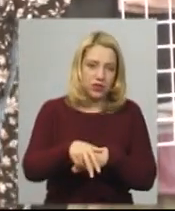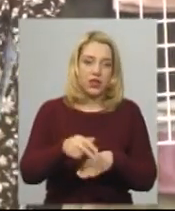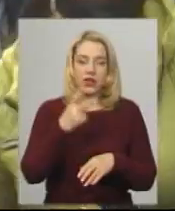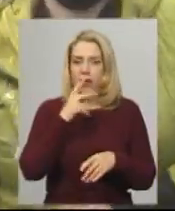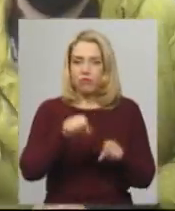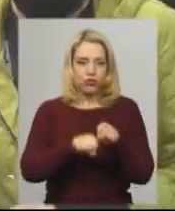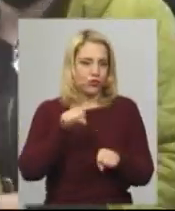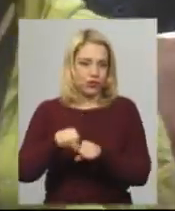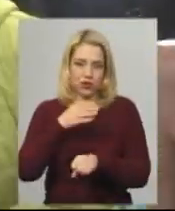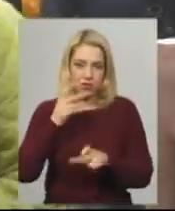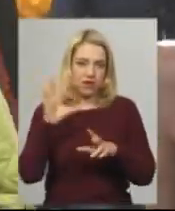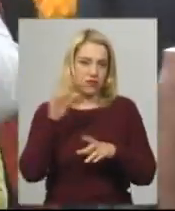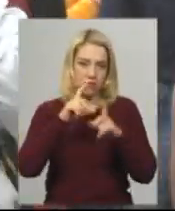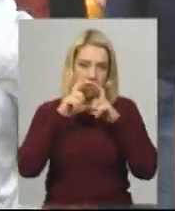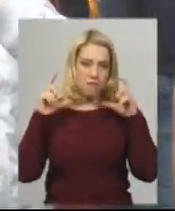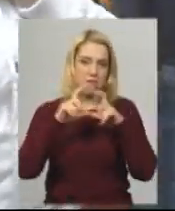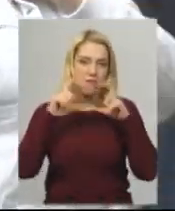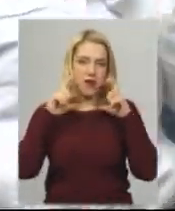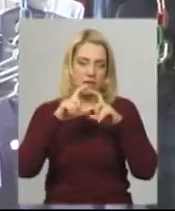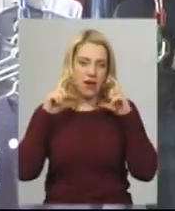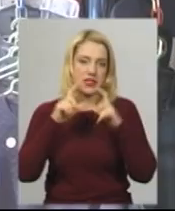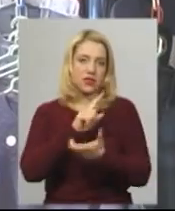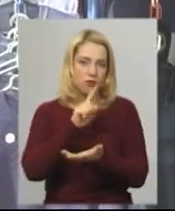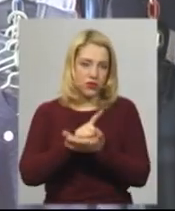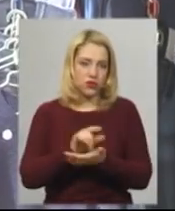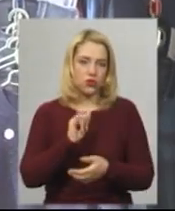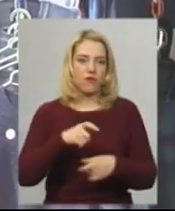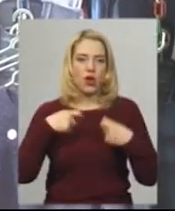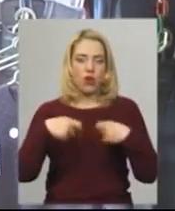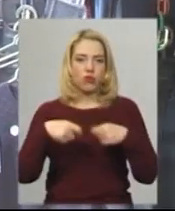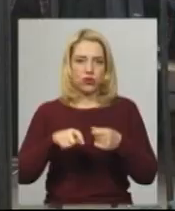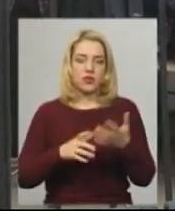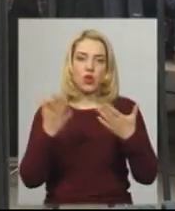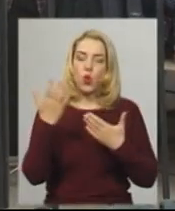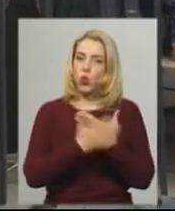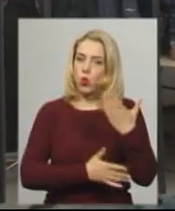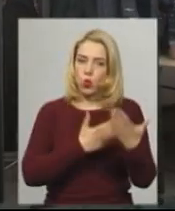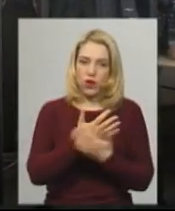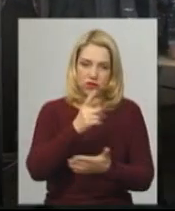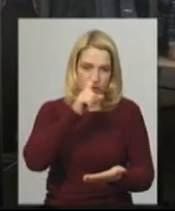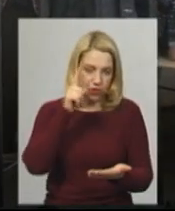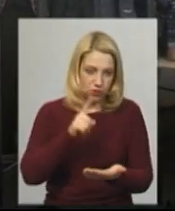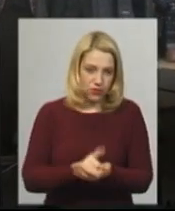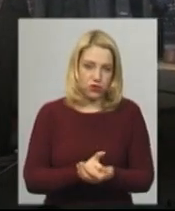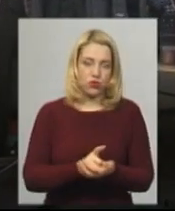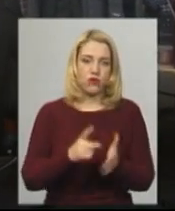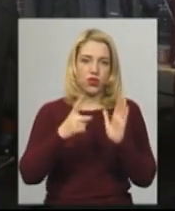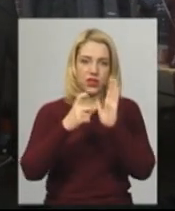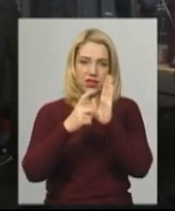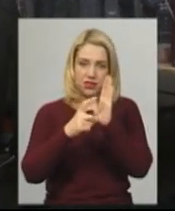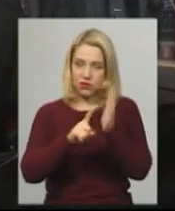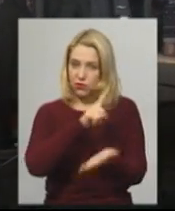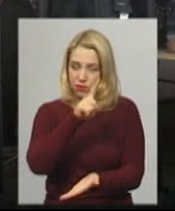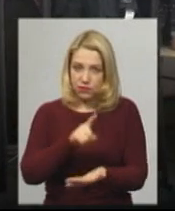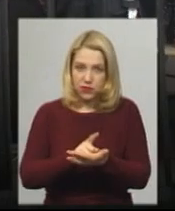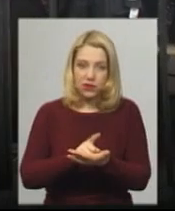фіксувала. У масках всі обов'язково, продавці повинні стояти в рукавичках, повинні мати десь розчин